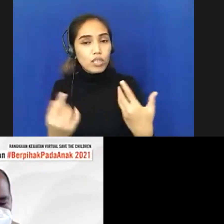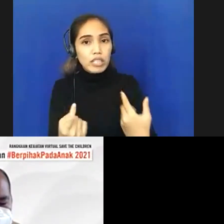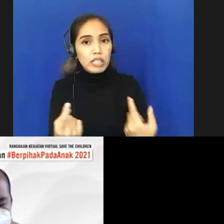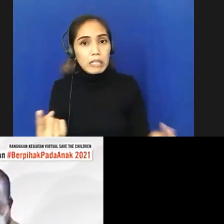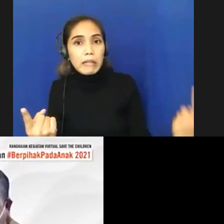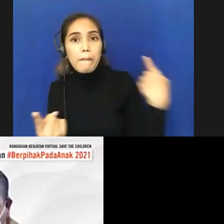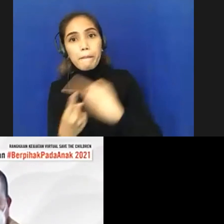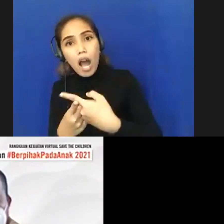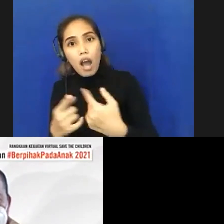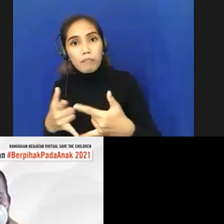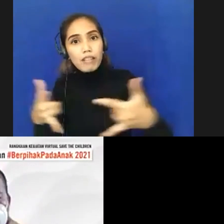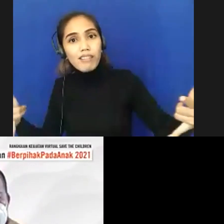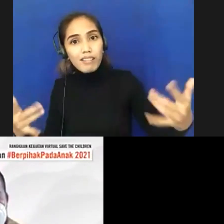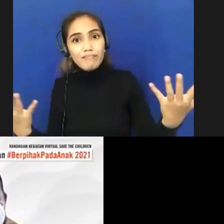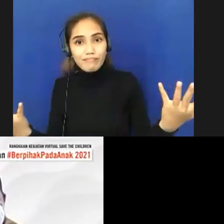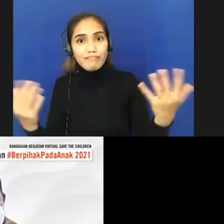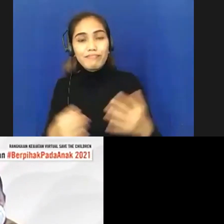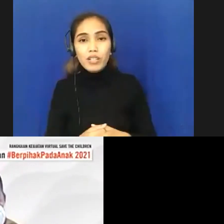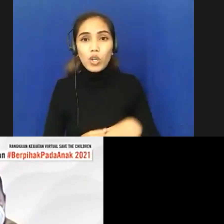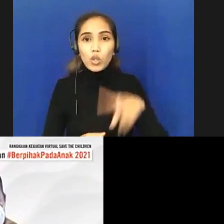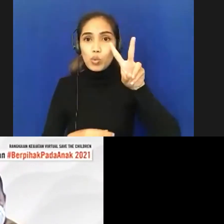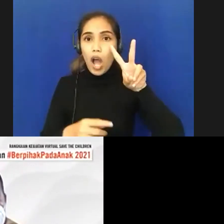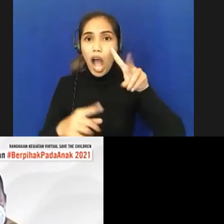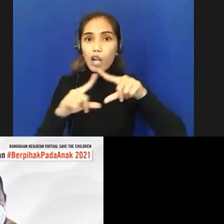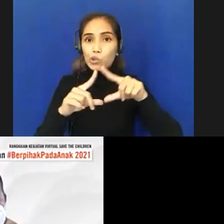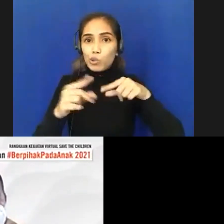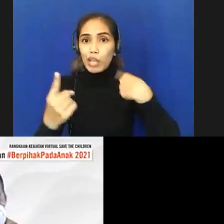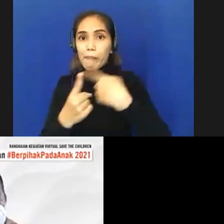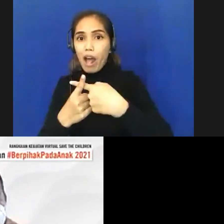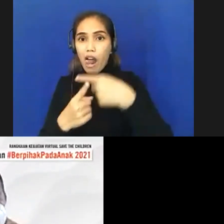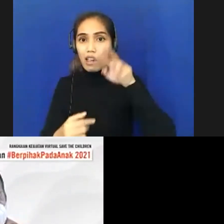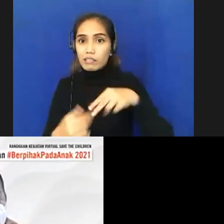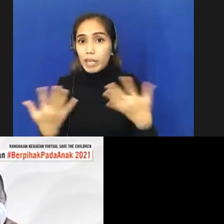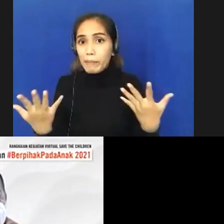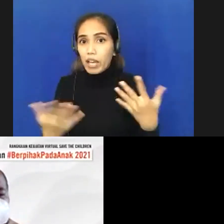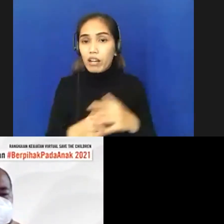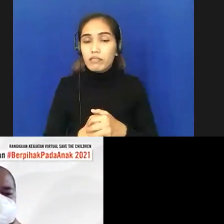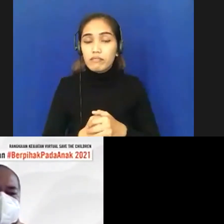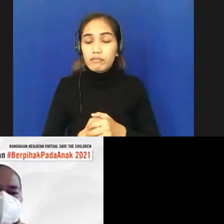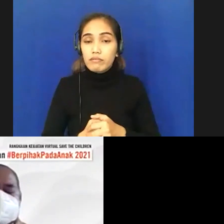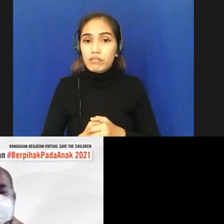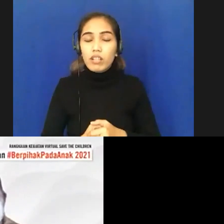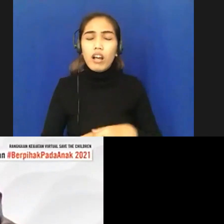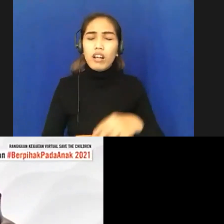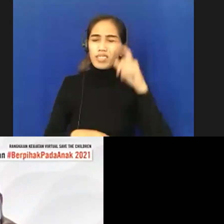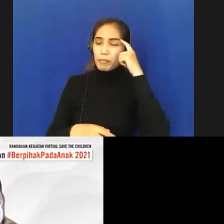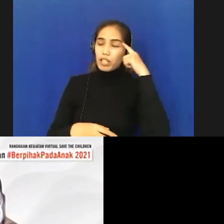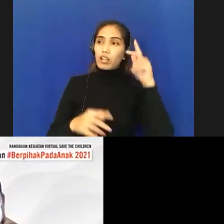terima kasih terima kasih saya kira kalau PPKM ini diperpanjang